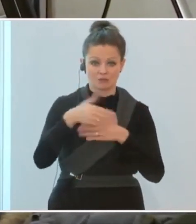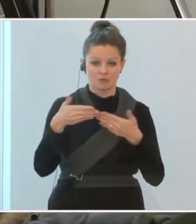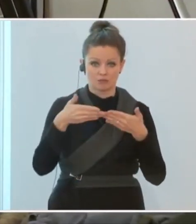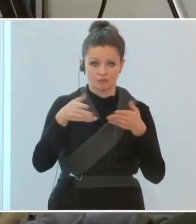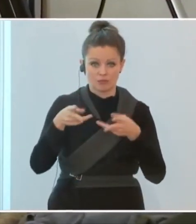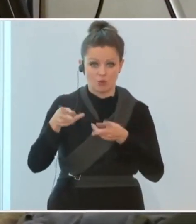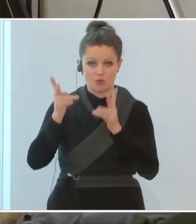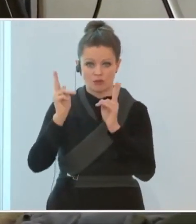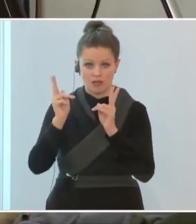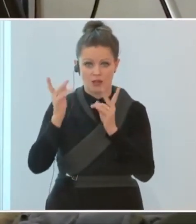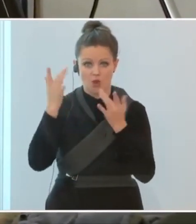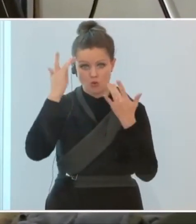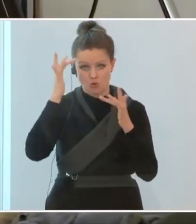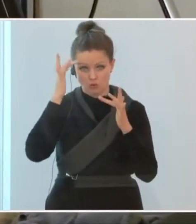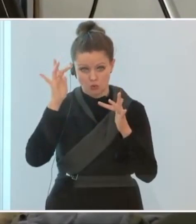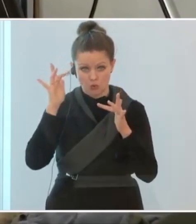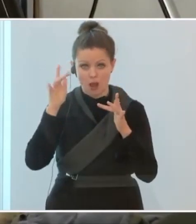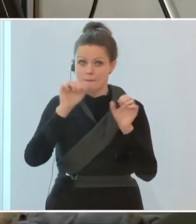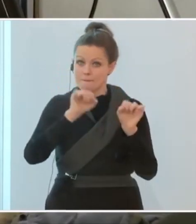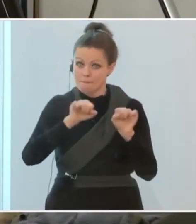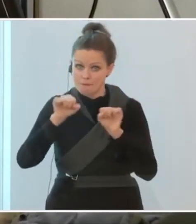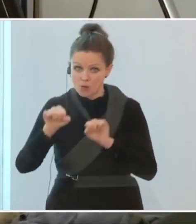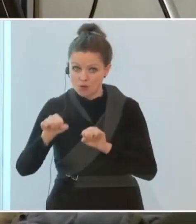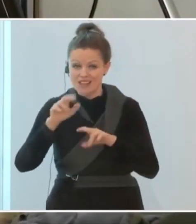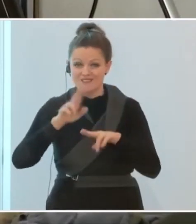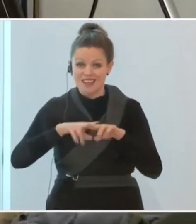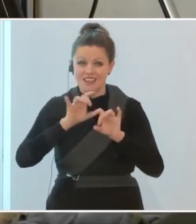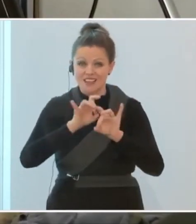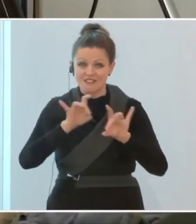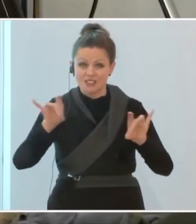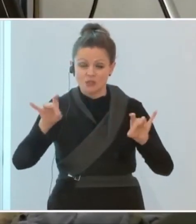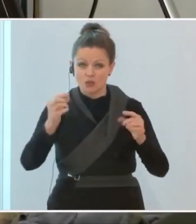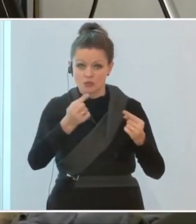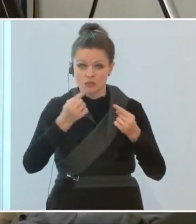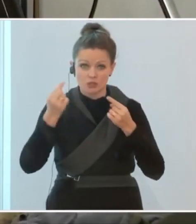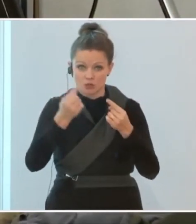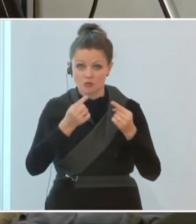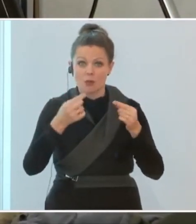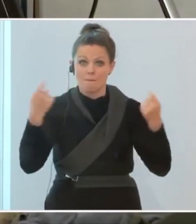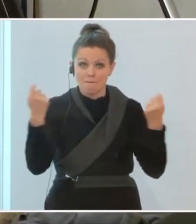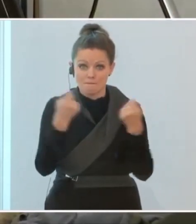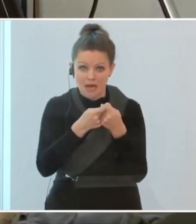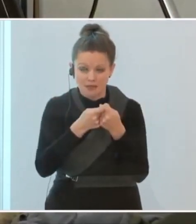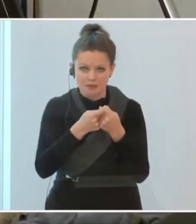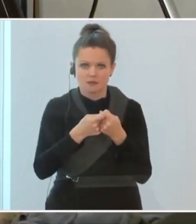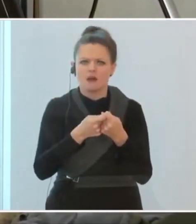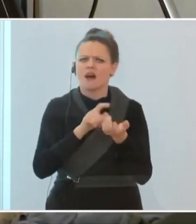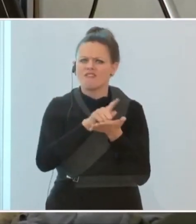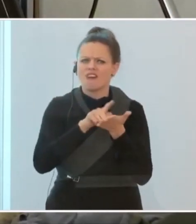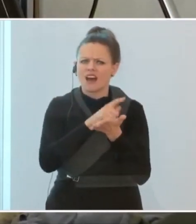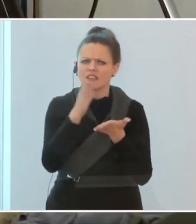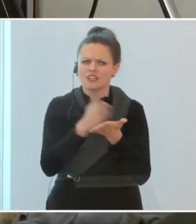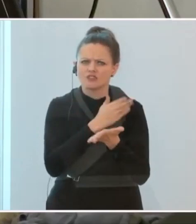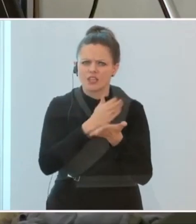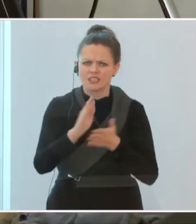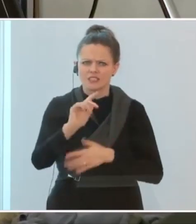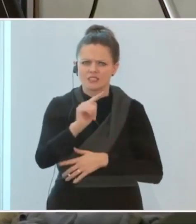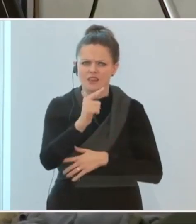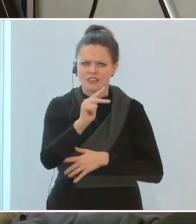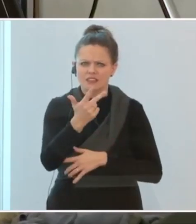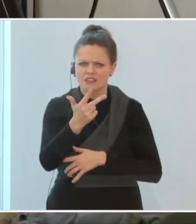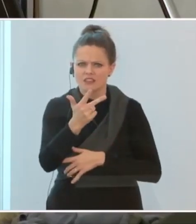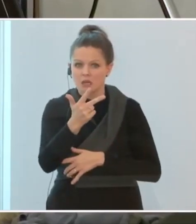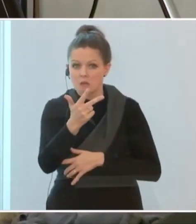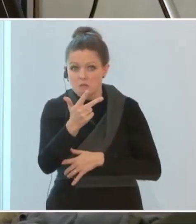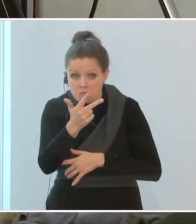Hotels, bei der Kultur möglich, wenn das Infektionsgeschehen das ermöglicht. Wann fällt da die Entscheidung? Ist es am 2.3. relativ